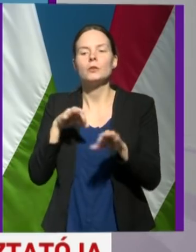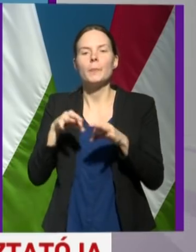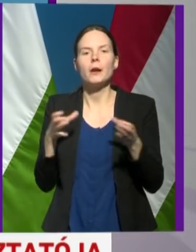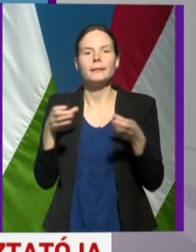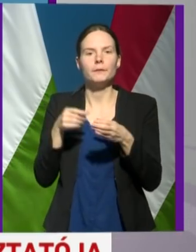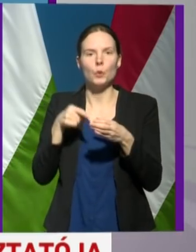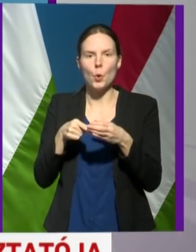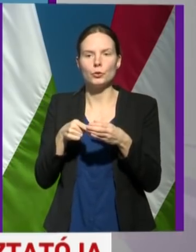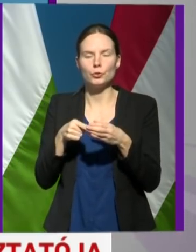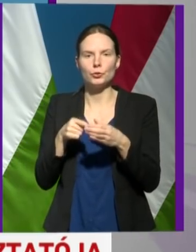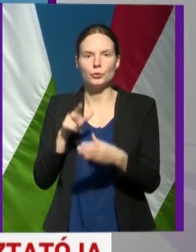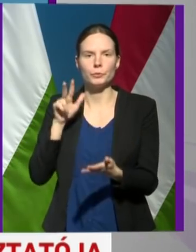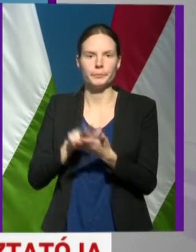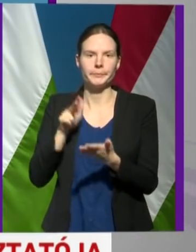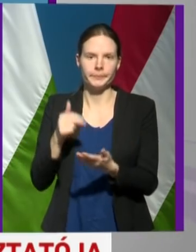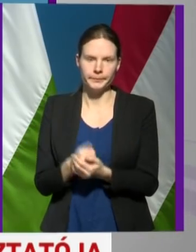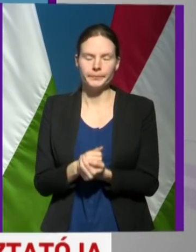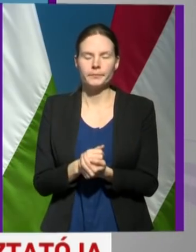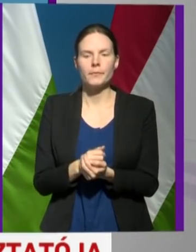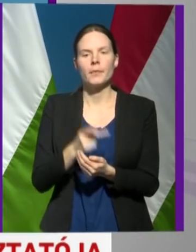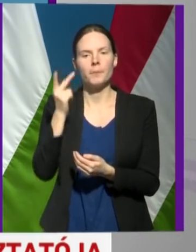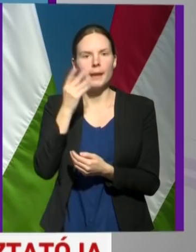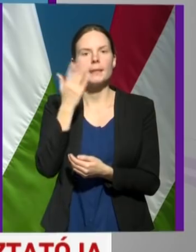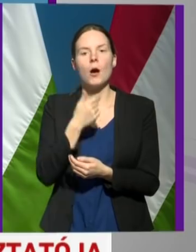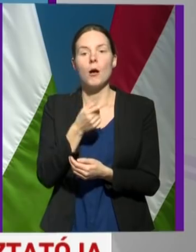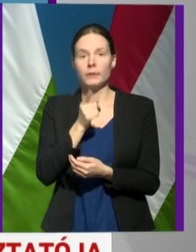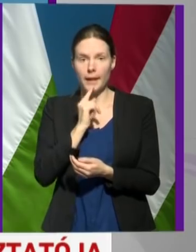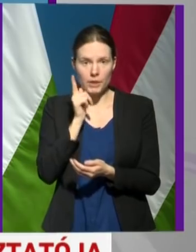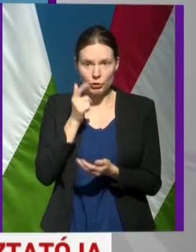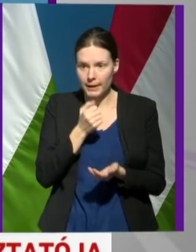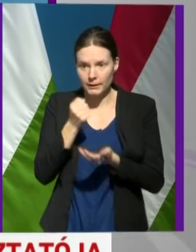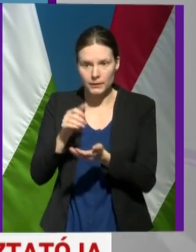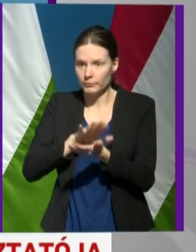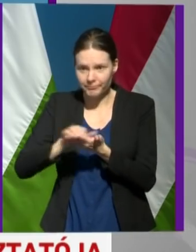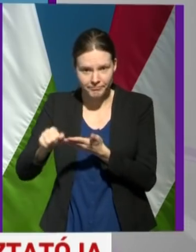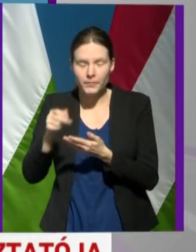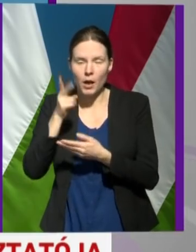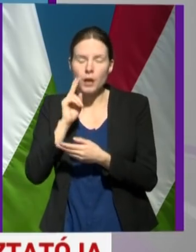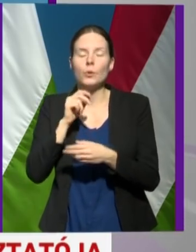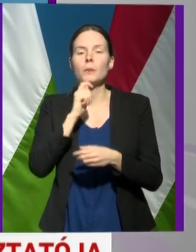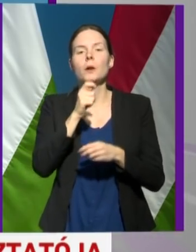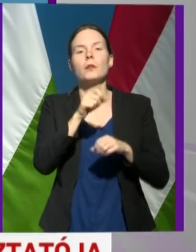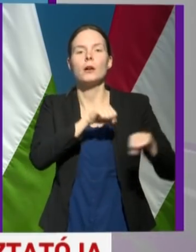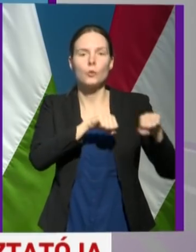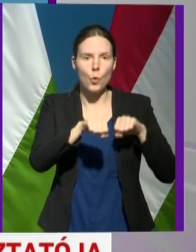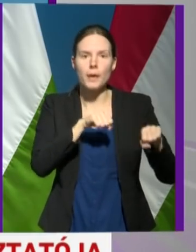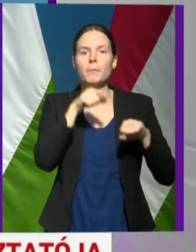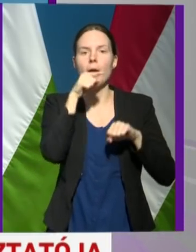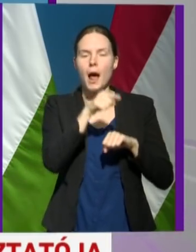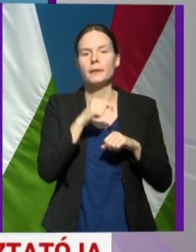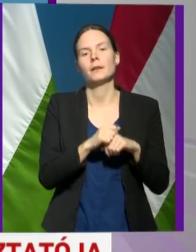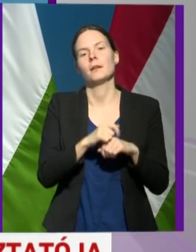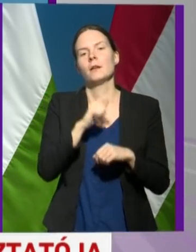törzs indokoltnak lát, és természetesen, hogyha ez az összeg kevés, akkor Magyarország kormánya a